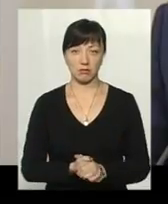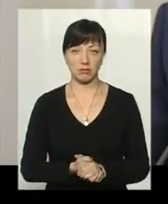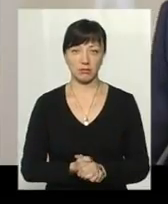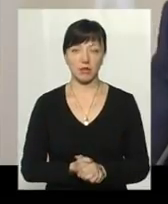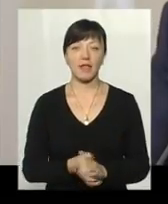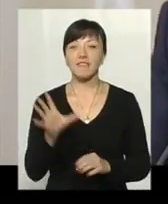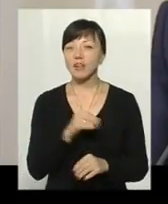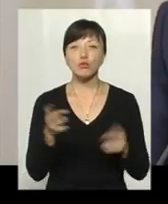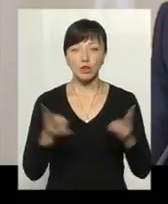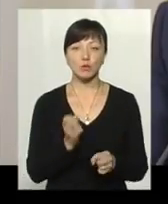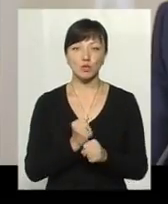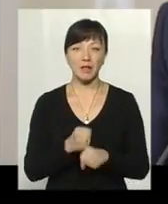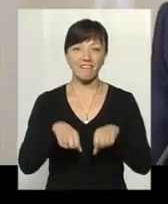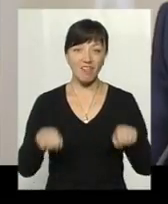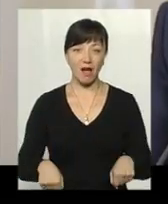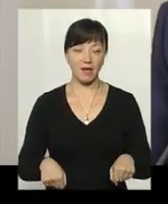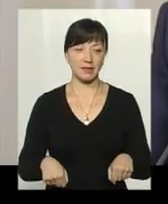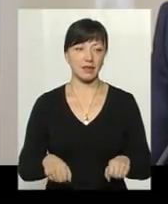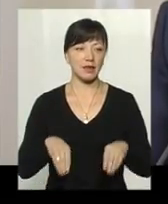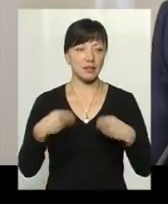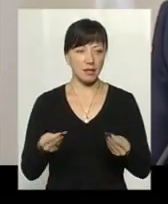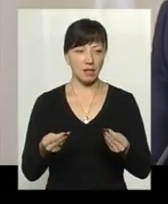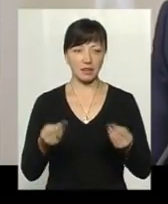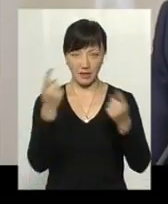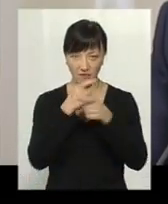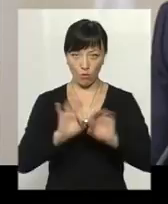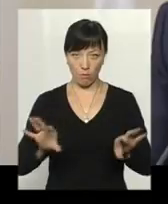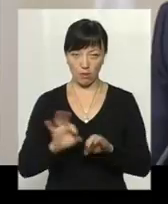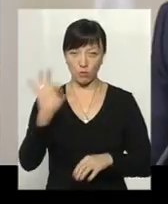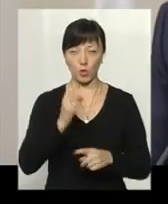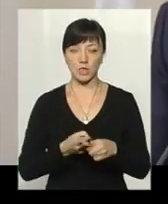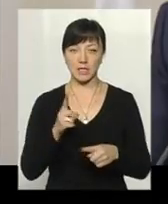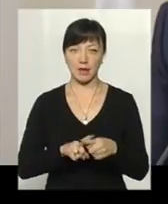Все, що потрібно зробити владі, дати інформацію про це